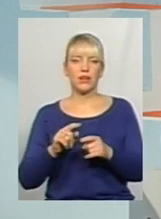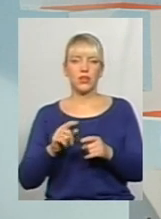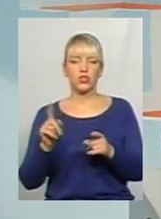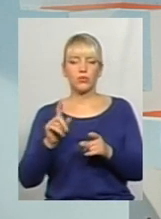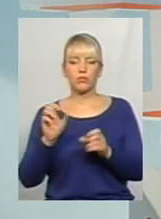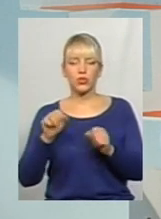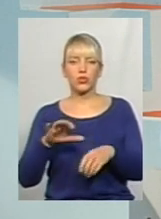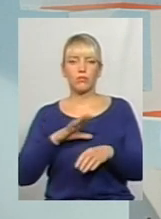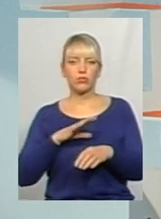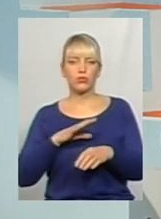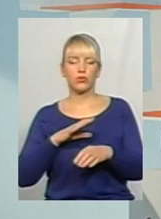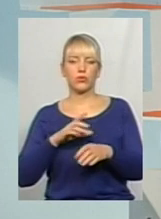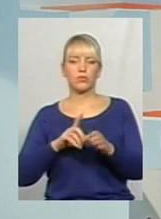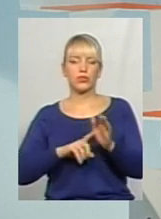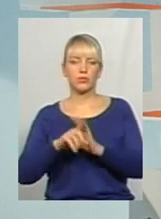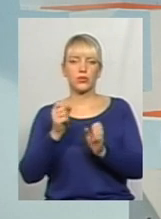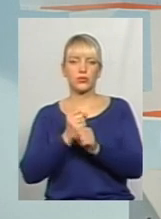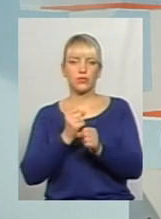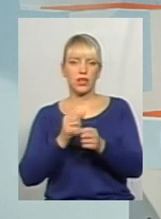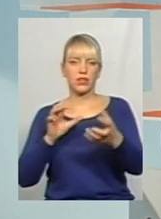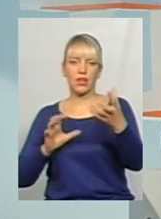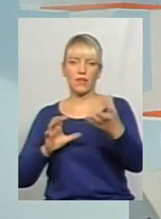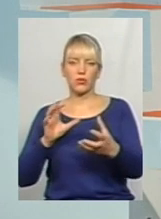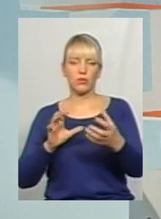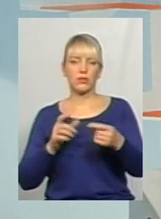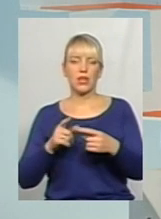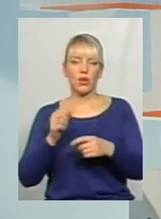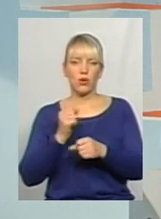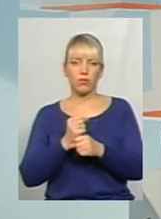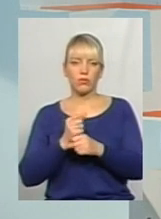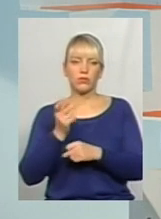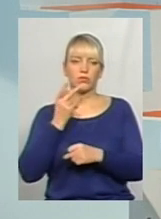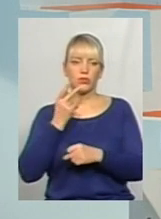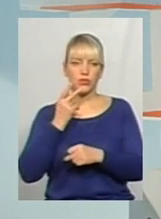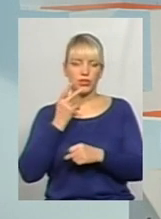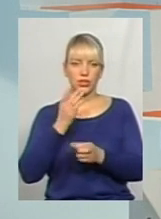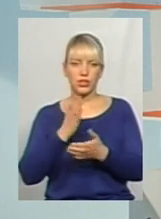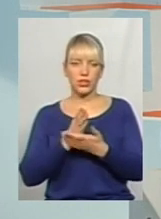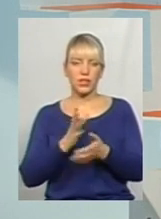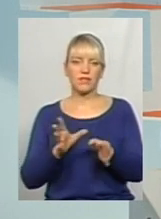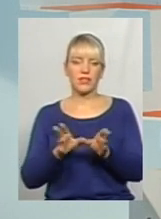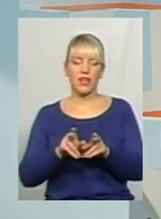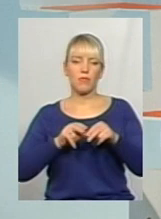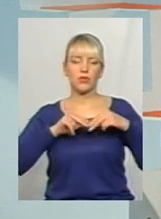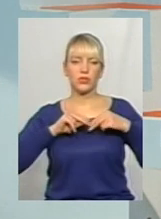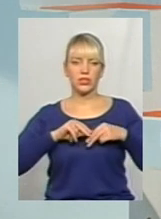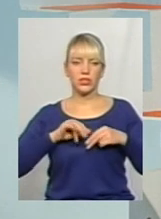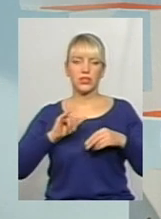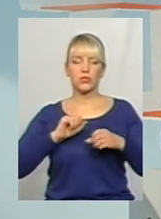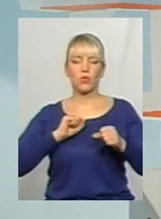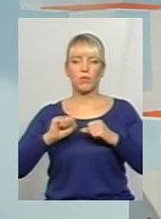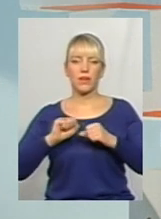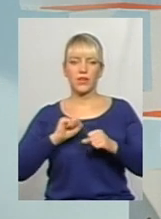великої міскості. Ну, і робота, вона постійно йде, взаємодія, по суті, з управлінням